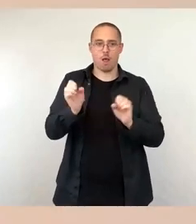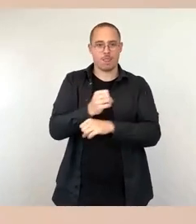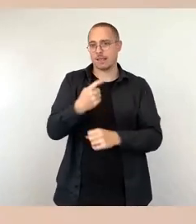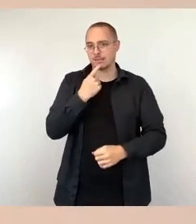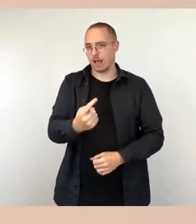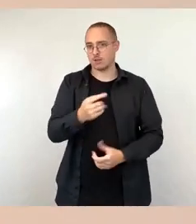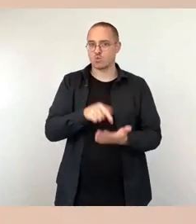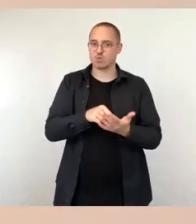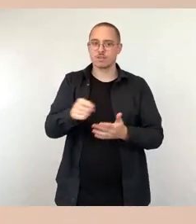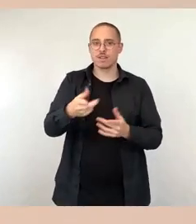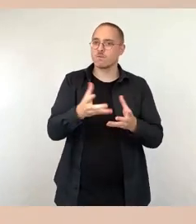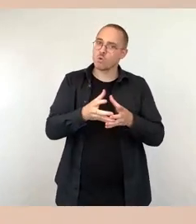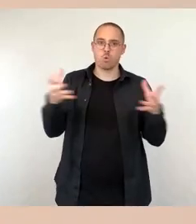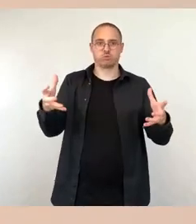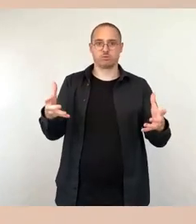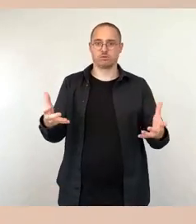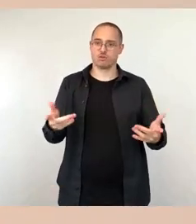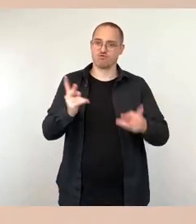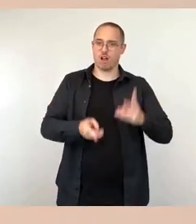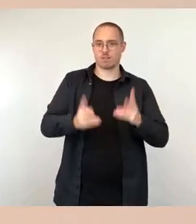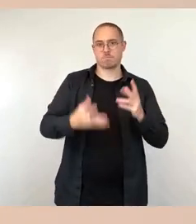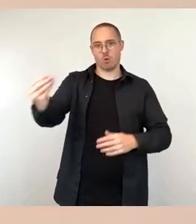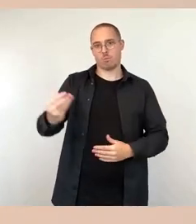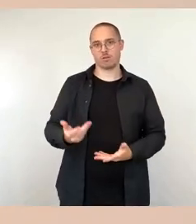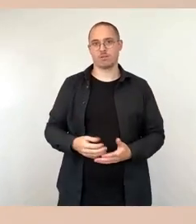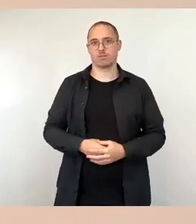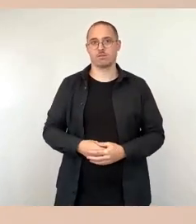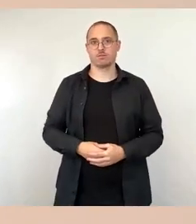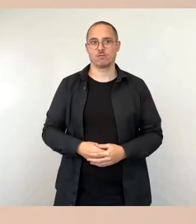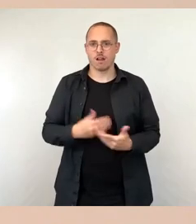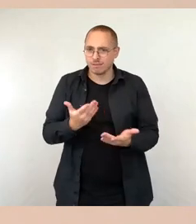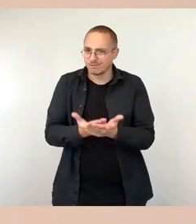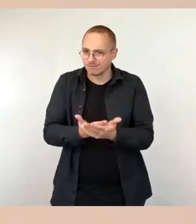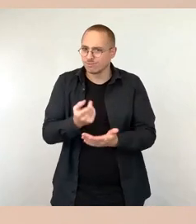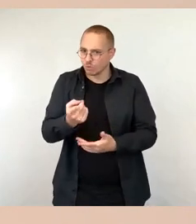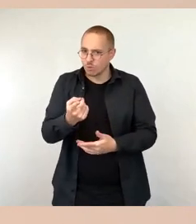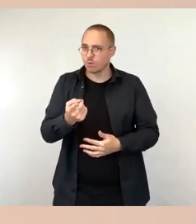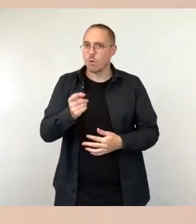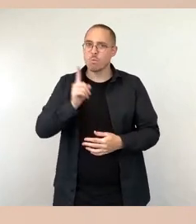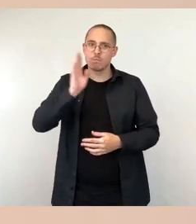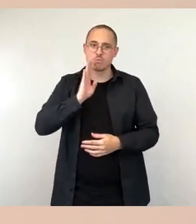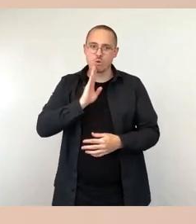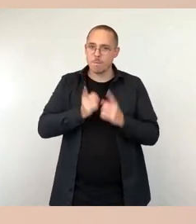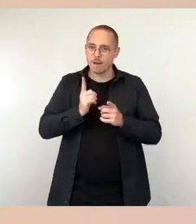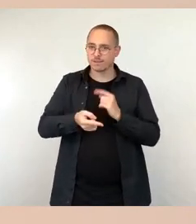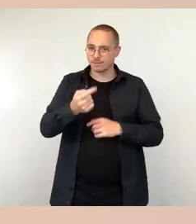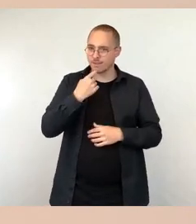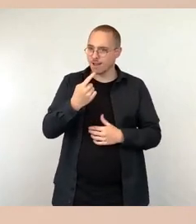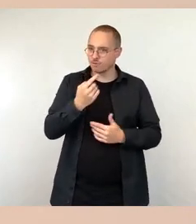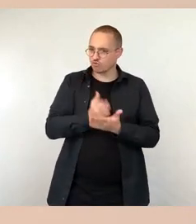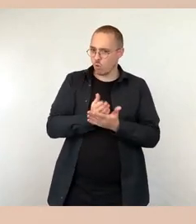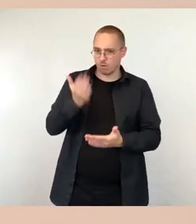Darum hat der Oberbürgermeister sich als Sofortführung des Verkehrsversuchs geäußert. Und ich hatte nach der Summe des Schadens gefragt. Die kann ich Ihnen nicht beziffern.